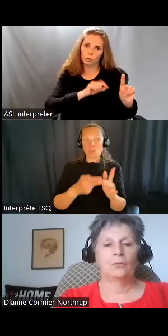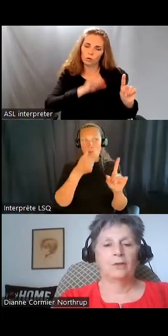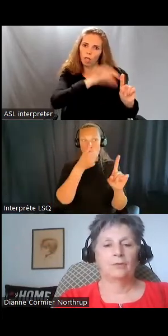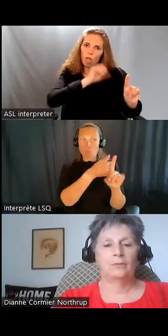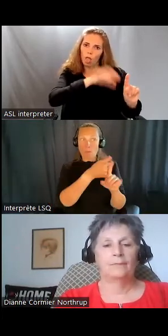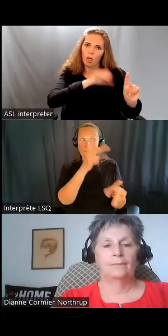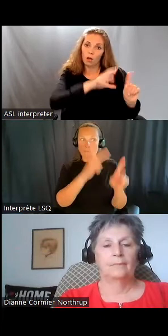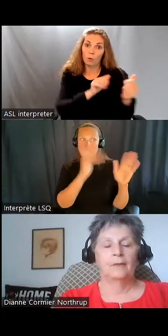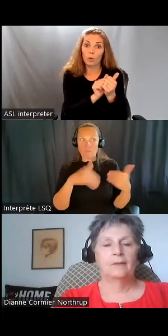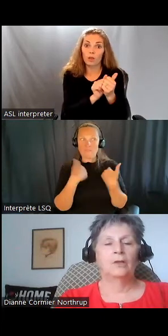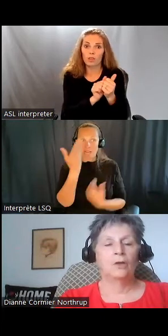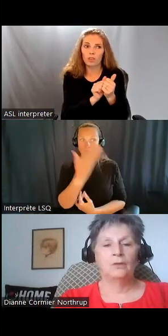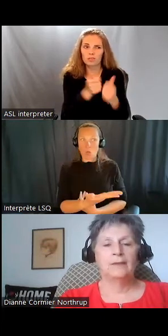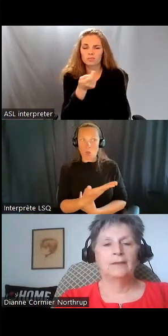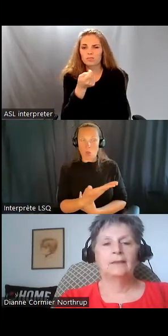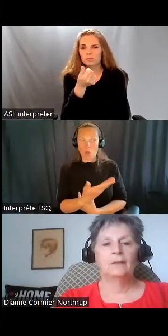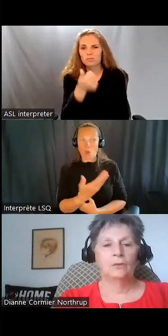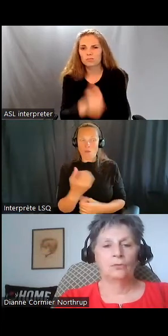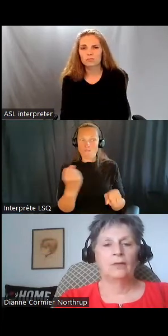Ce n pas pour vous.